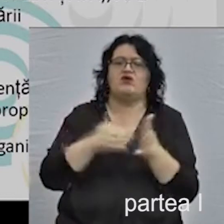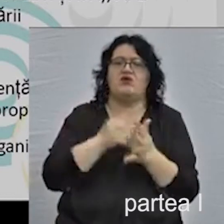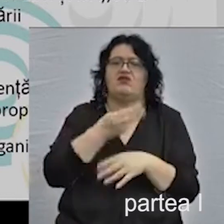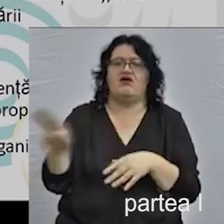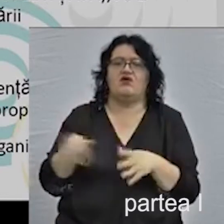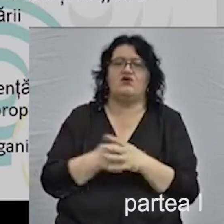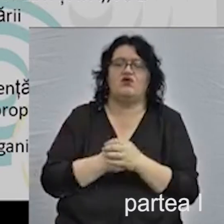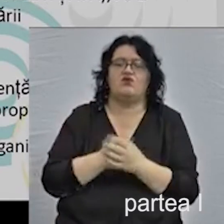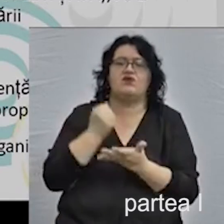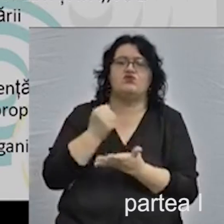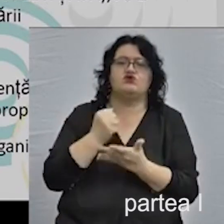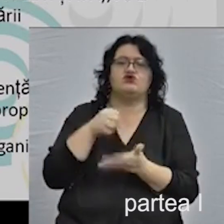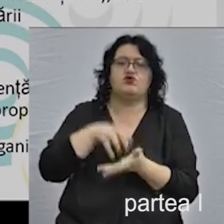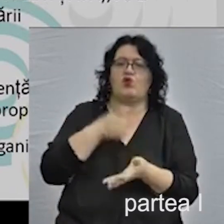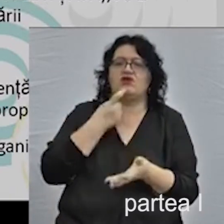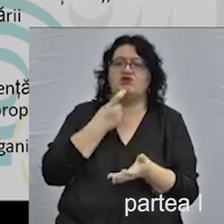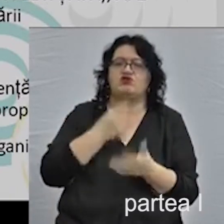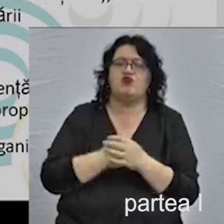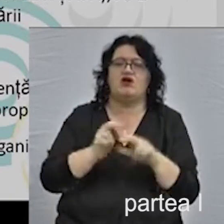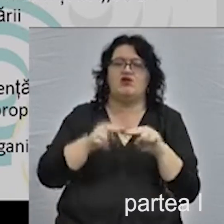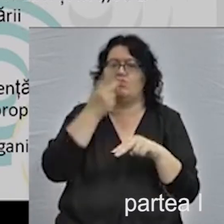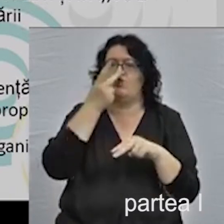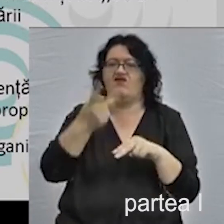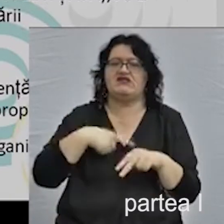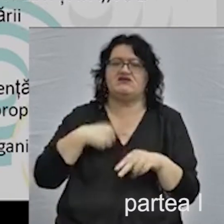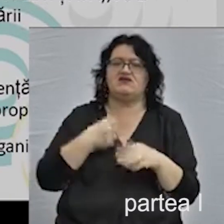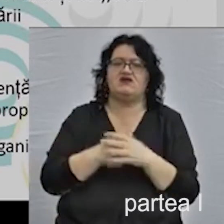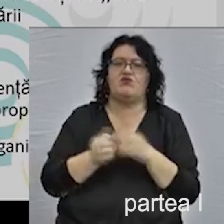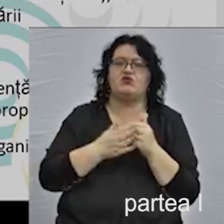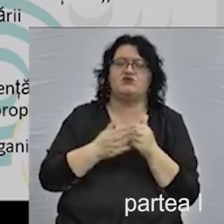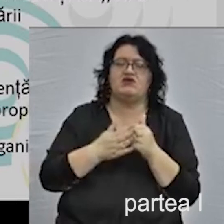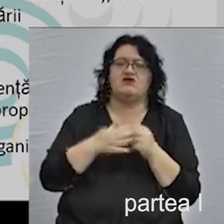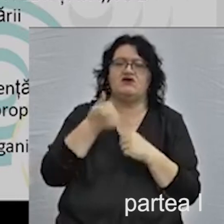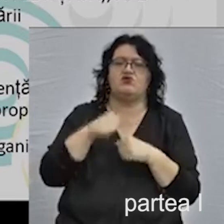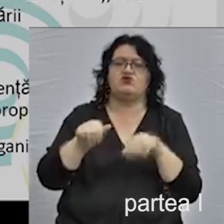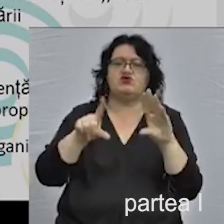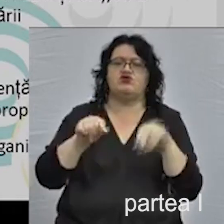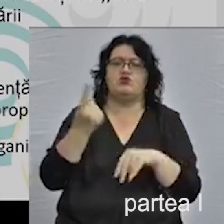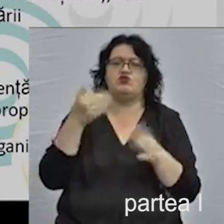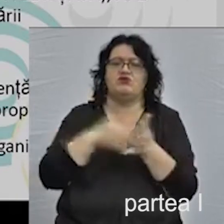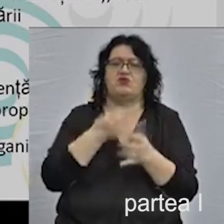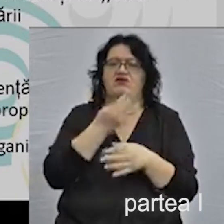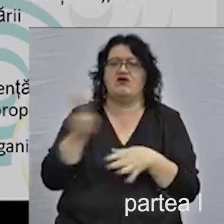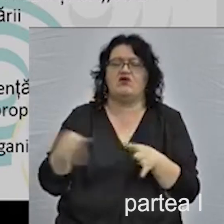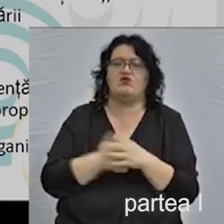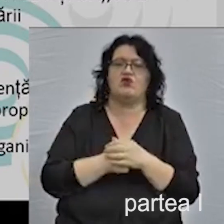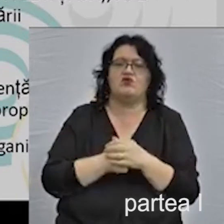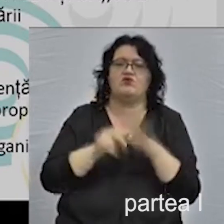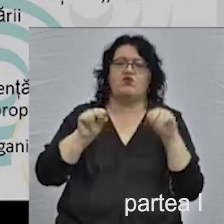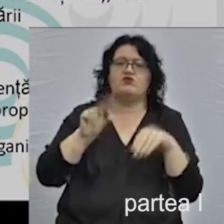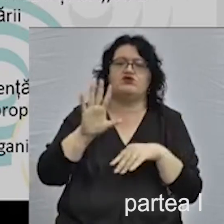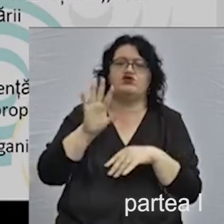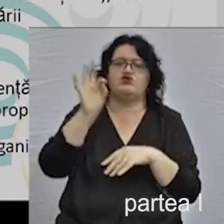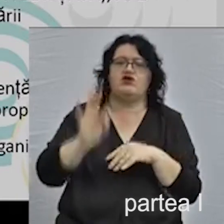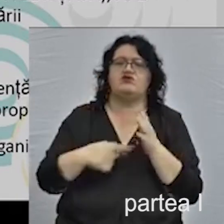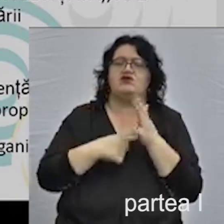euro. Bugetul municipului Timișoara, după cum vedeți, este de aproximativ 171.000 de euro. 85%